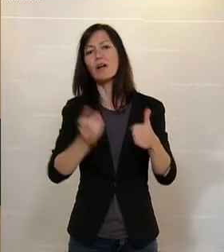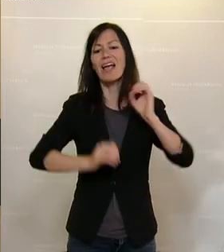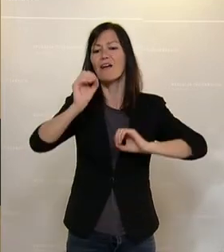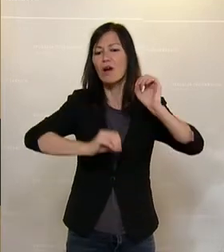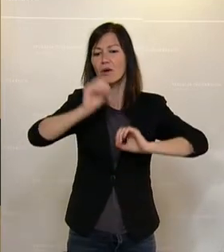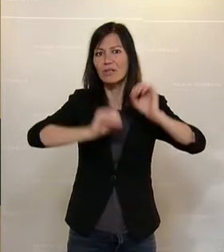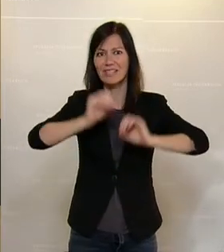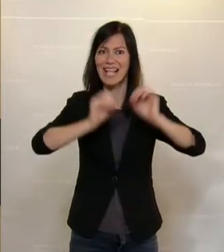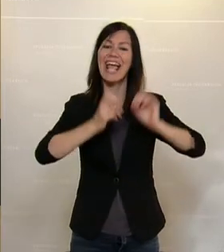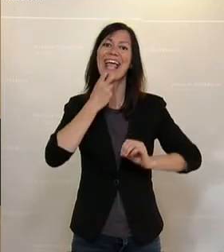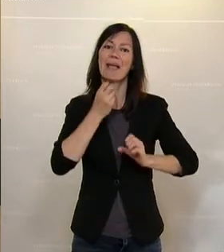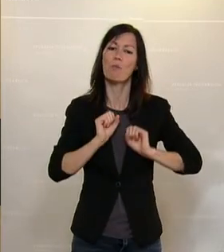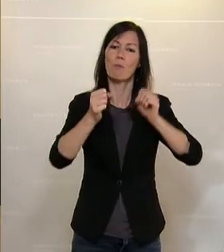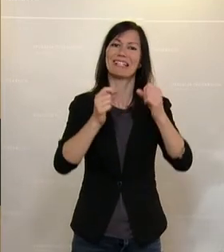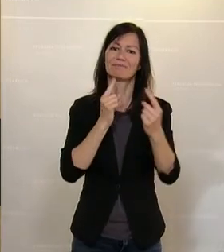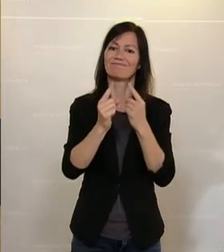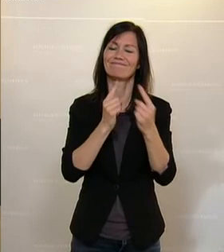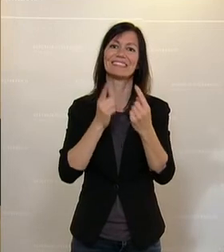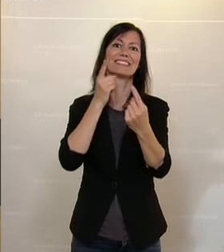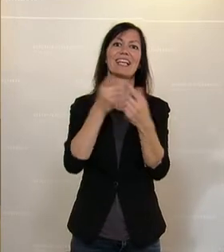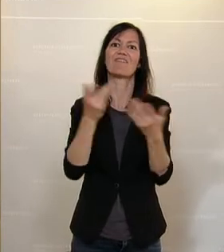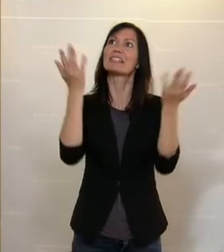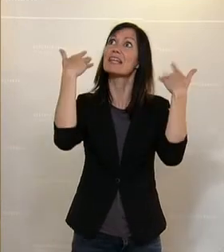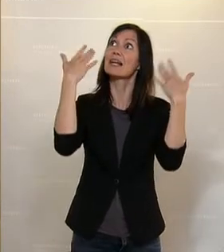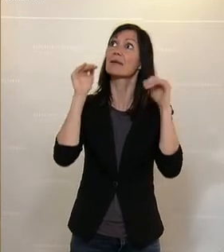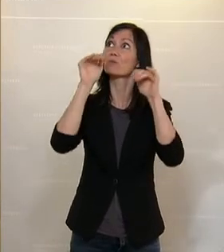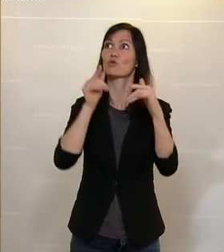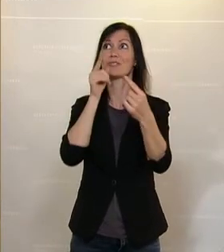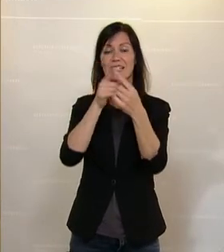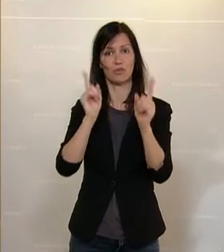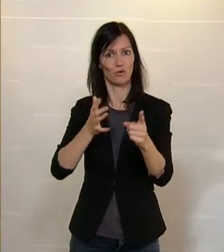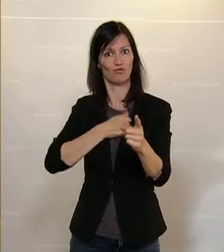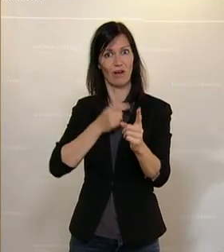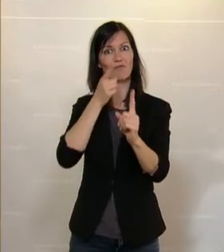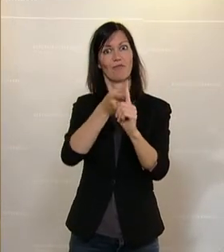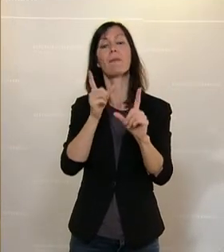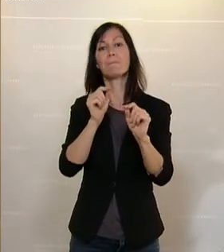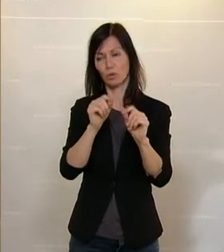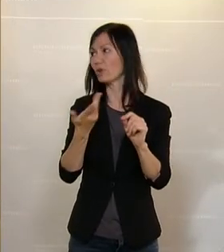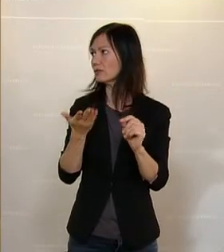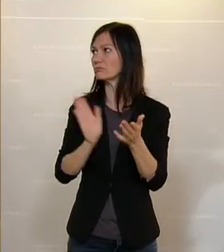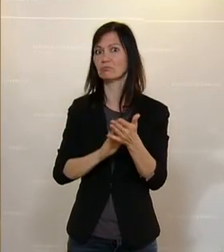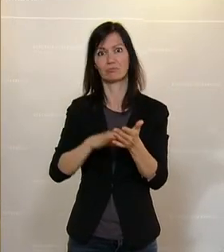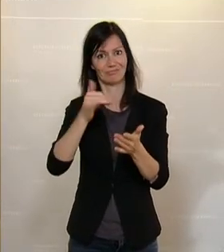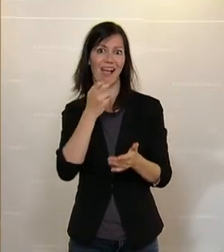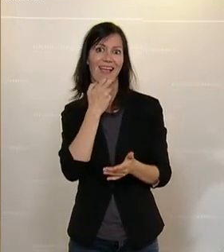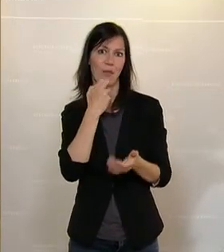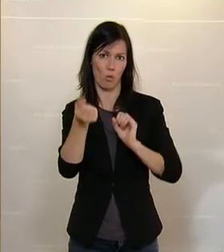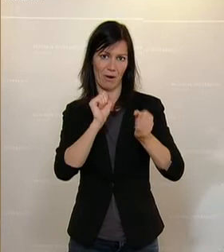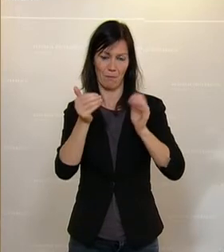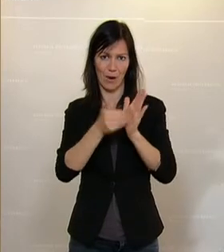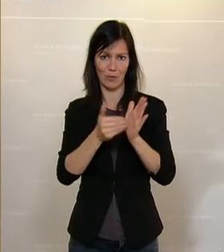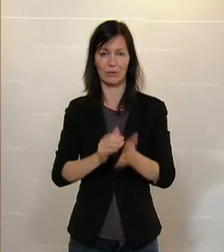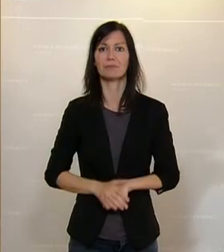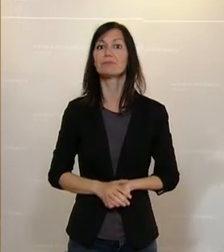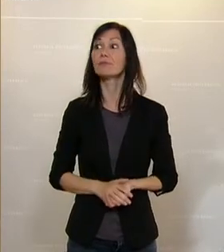des Beitrags, die E-Mobilität zur Erreichung der Klimaschutzziele, also auch hier eine klare Zielfestlegung. Auch was